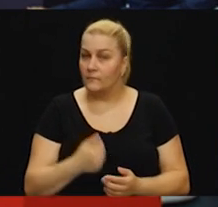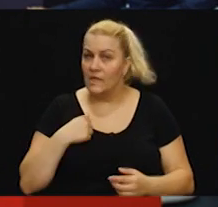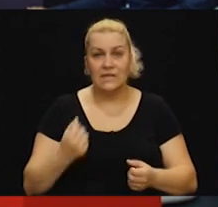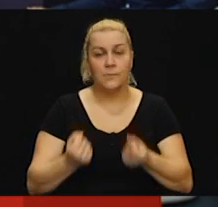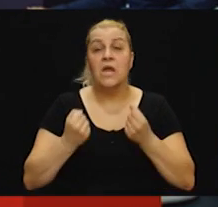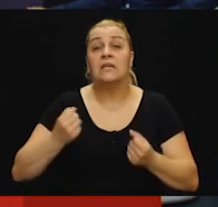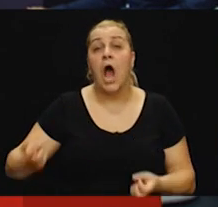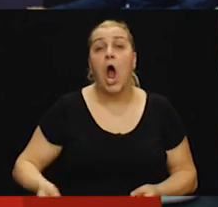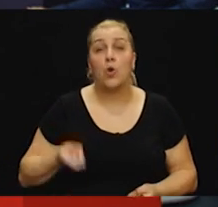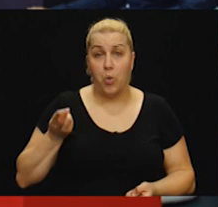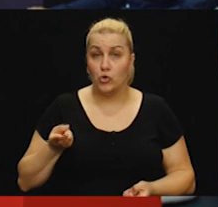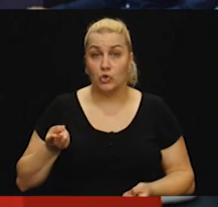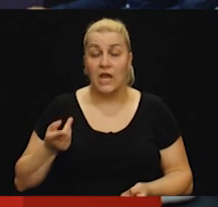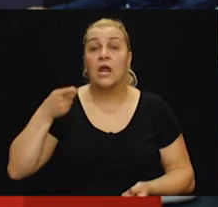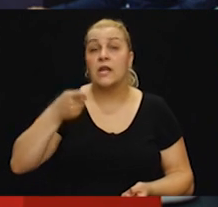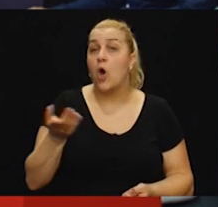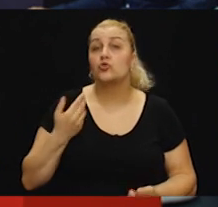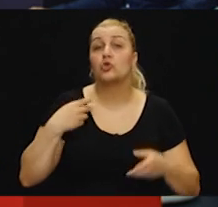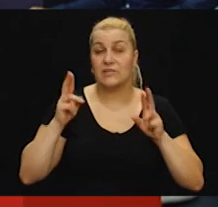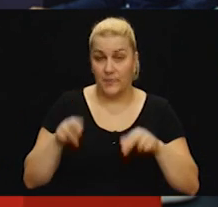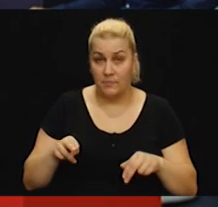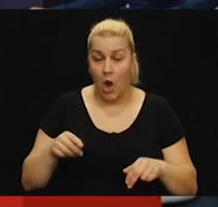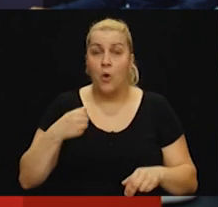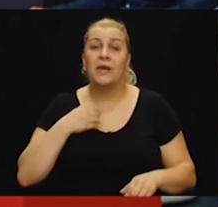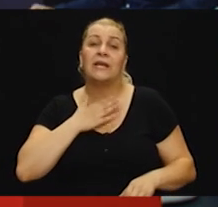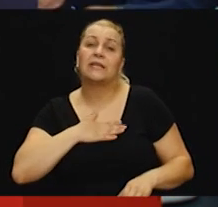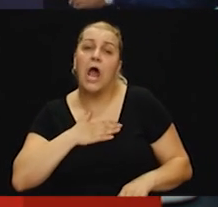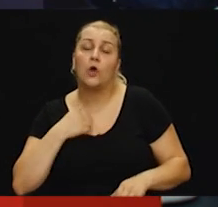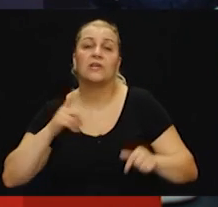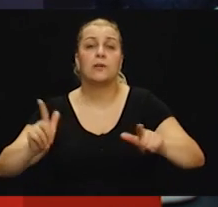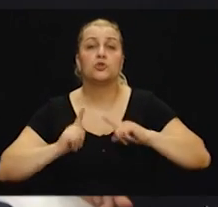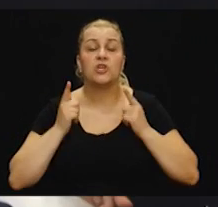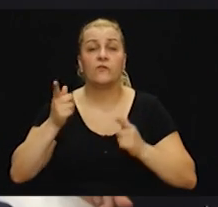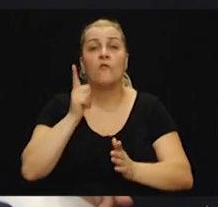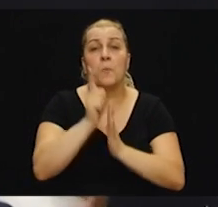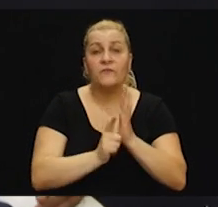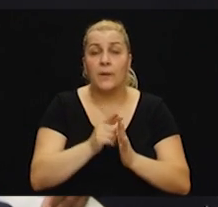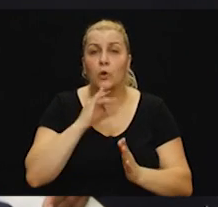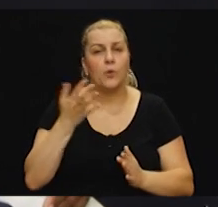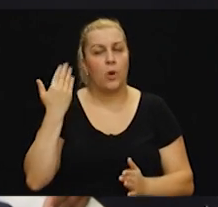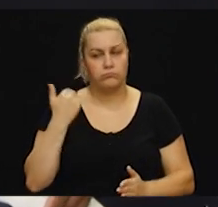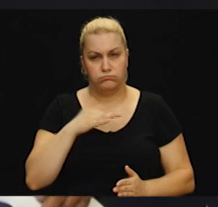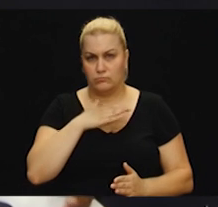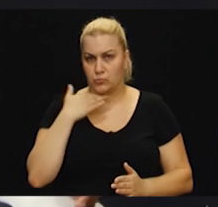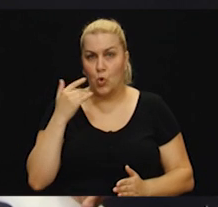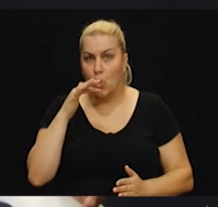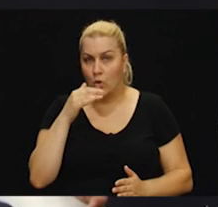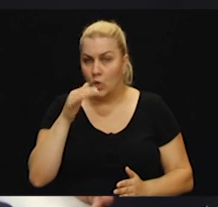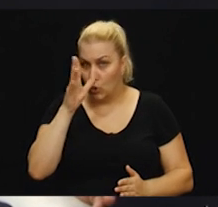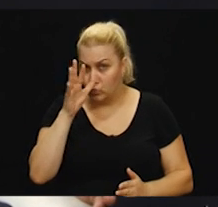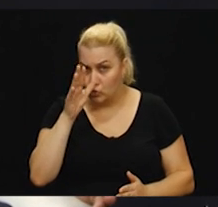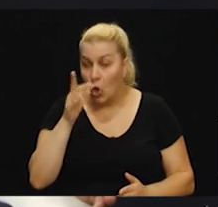ponosan na ono što sam ima i drago mi je da sam živio u jednom vremenu koje je bilo dosta ružno, ali